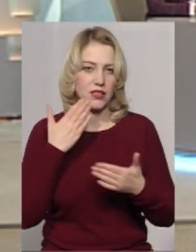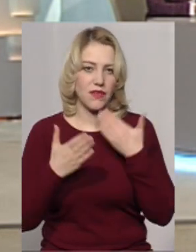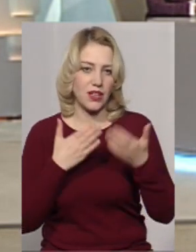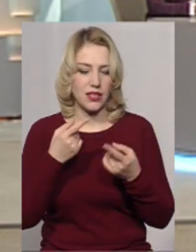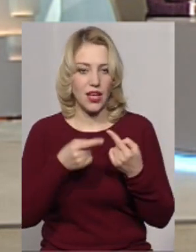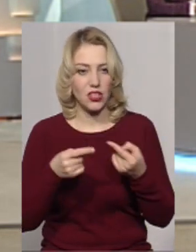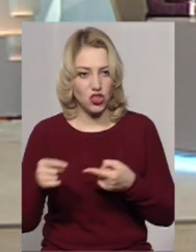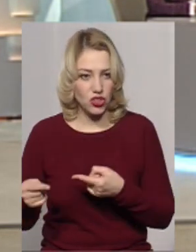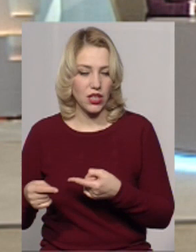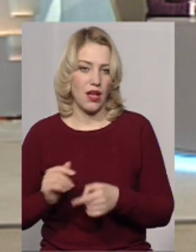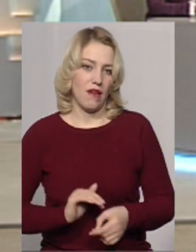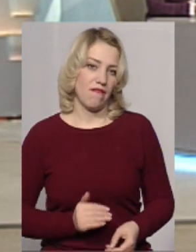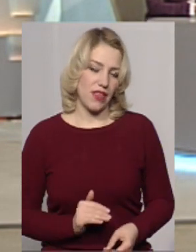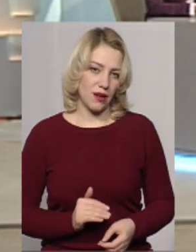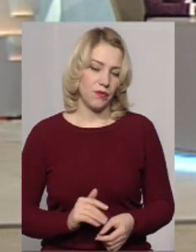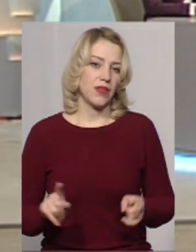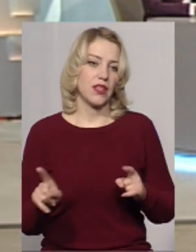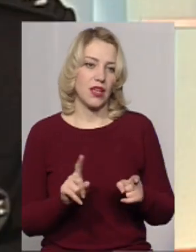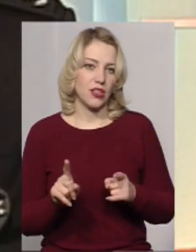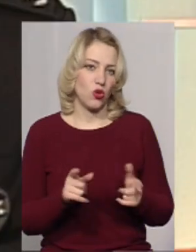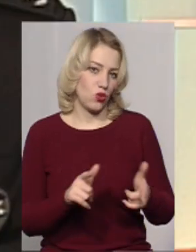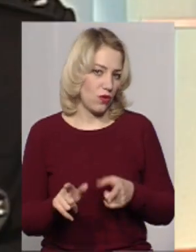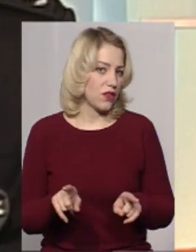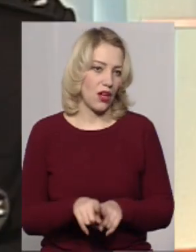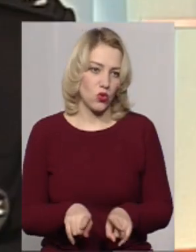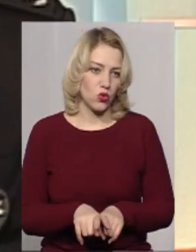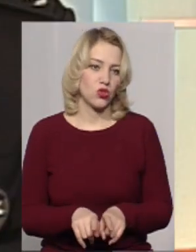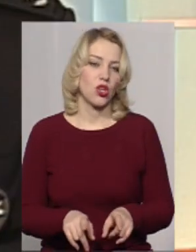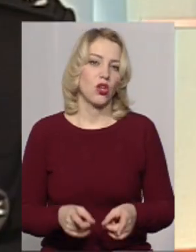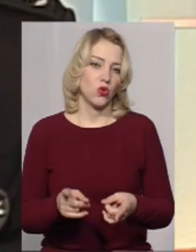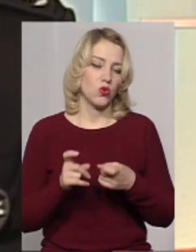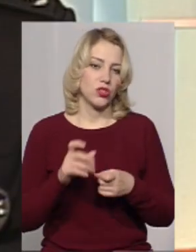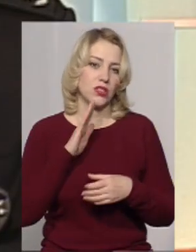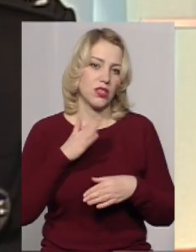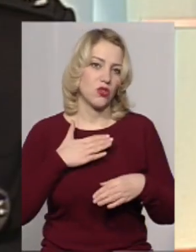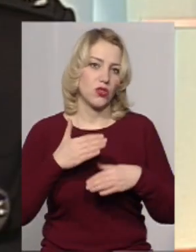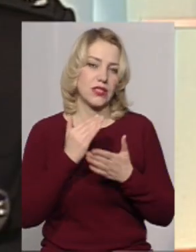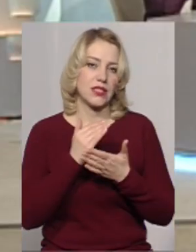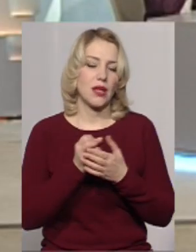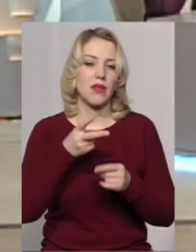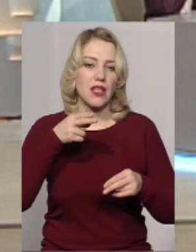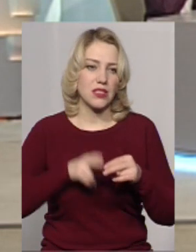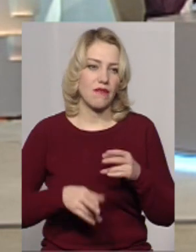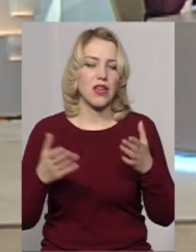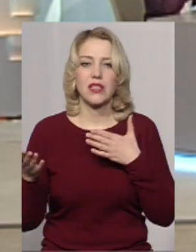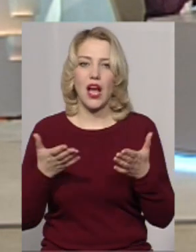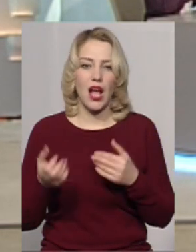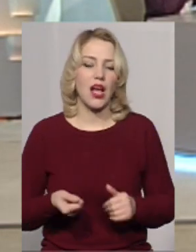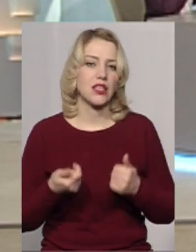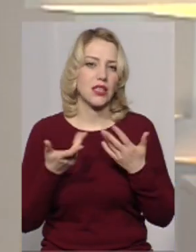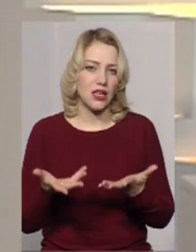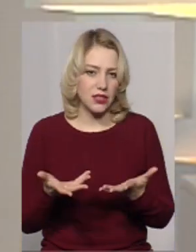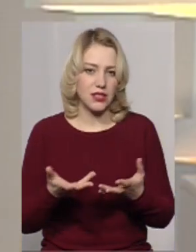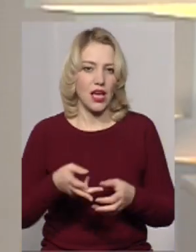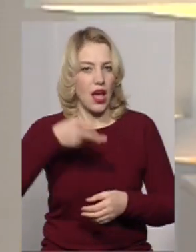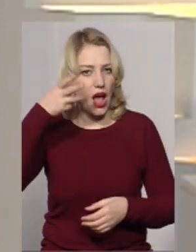інших фірм, які готові так само долучитися до нашої системи. І на завершення, от яка кількість